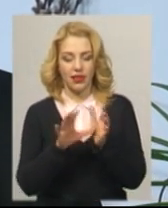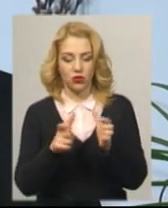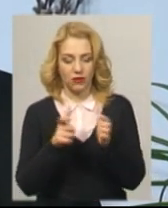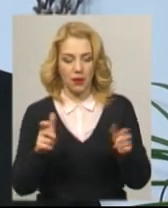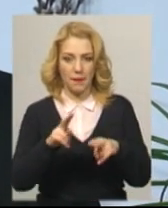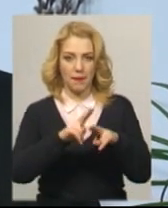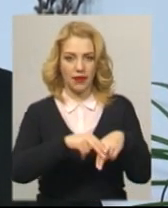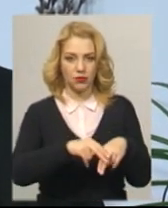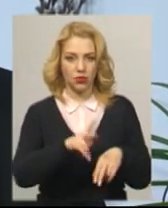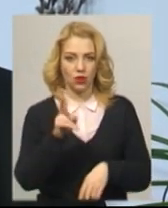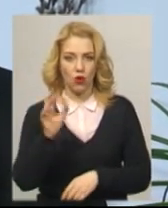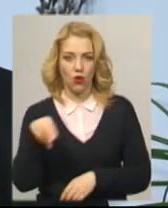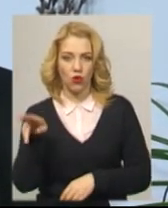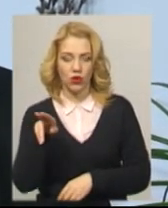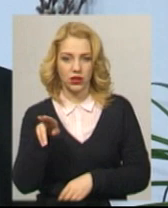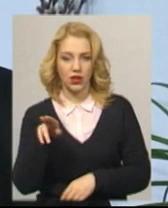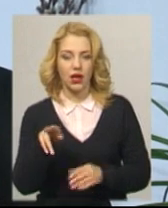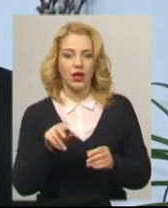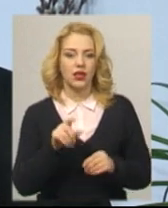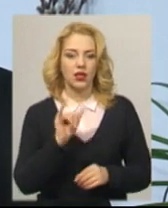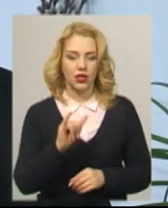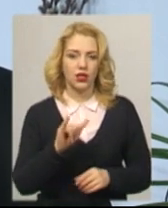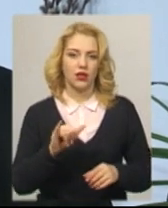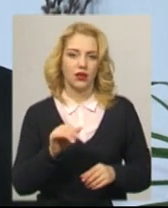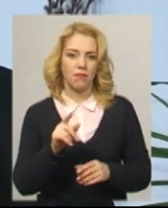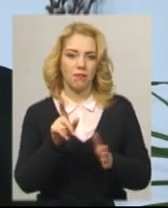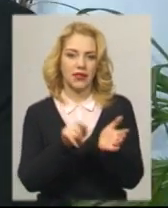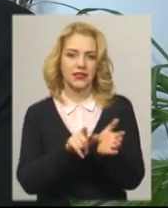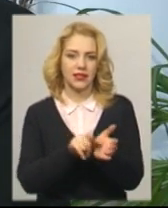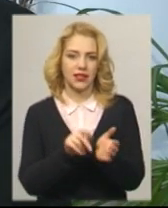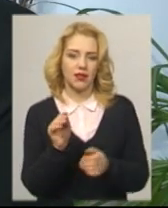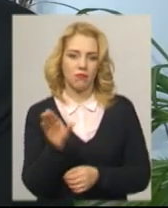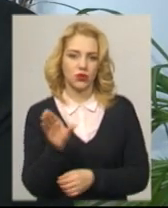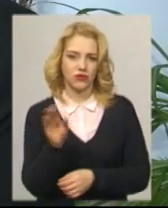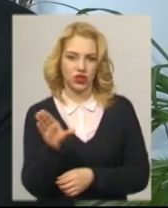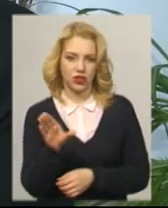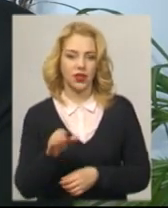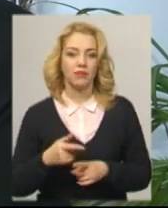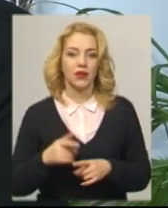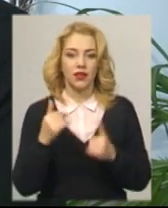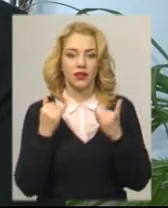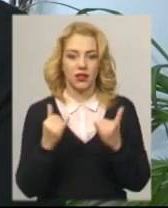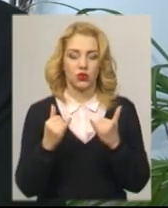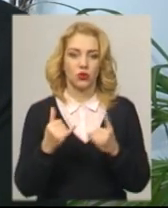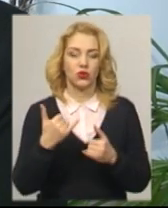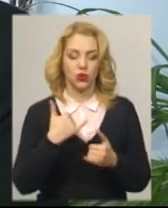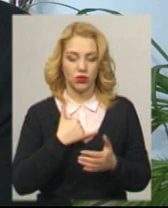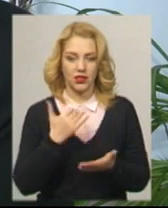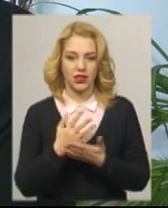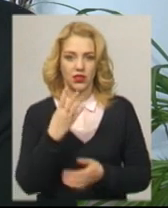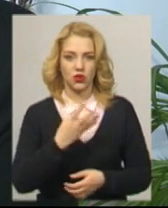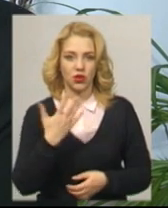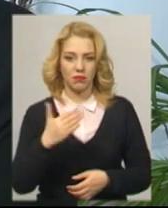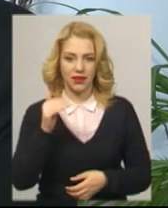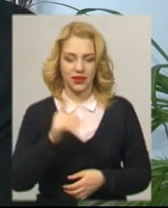код з податкової і посвідчення, яке дає право на проїзд. На сьогоднішній день в нас є 45 тисяч